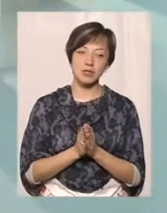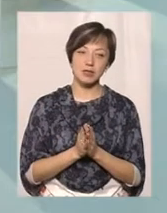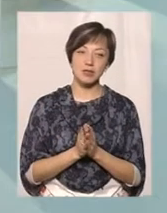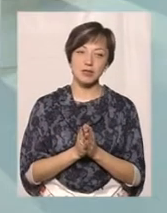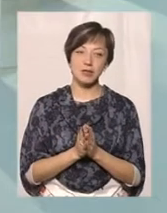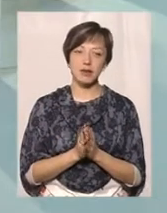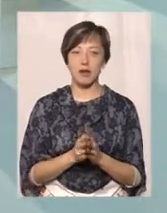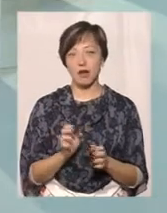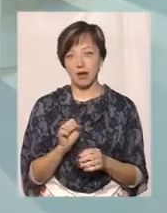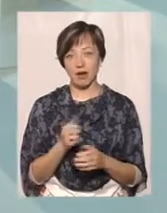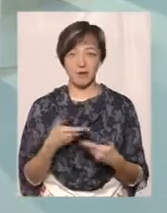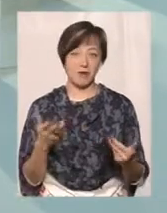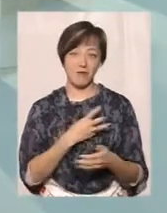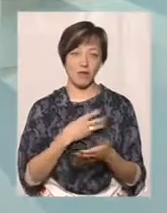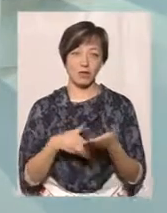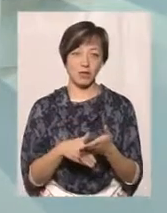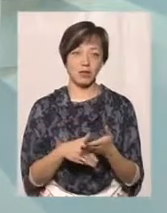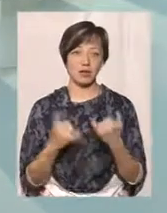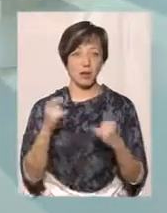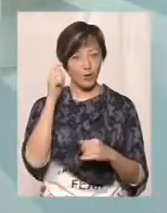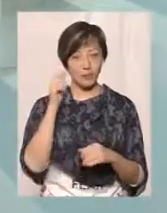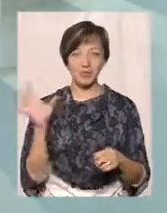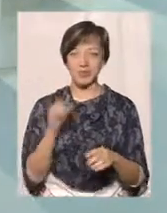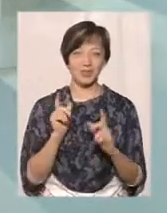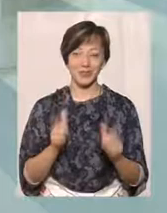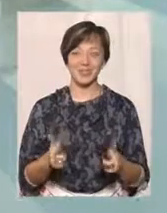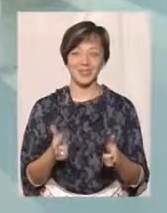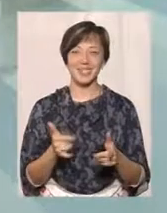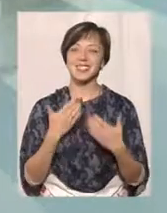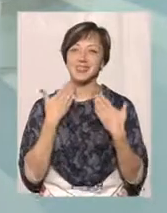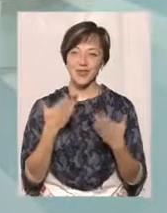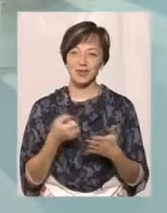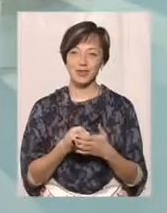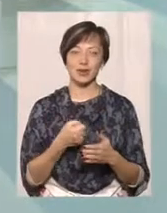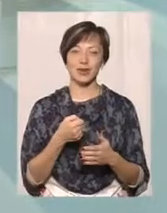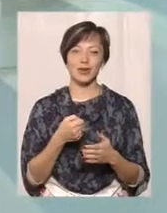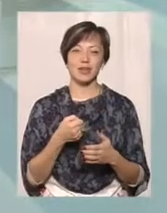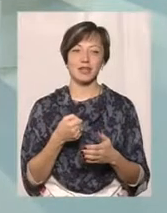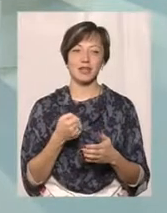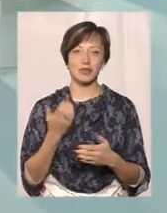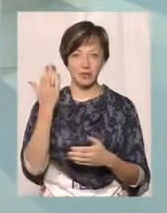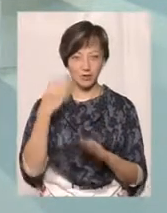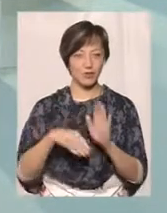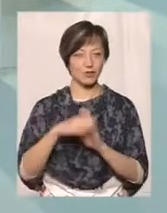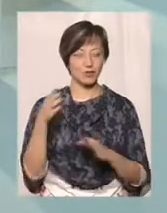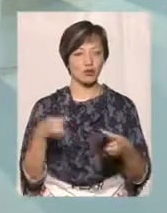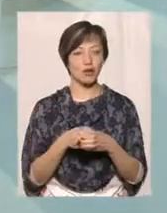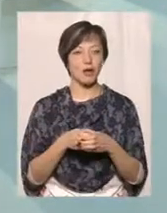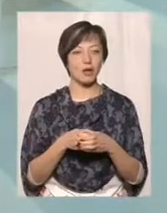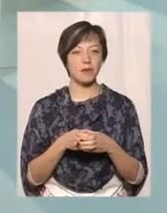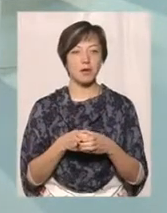А ми є волонтери, ми ради хлопців на все йдемо. І звертаємося до Збройних, звертаємося в штаб